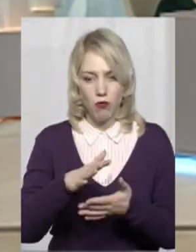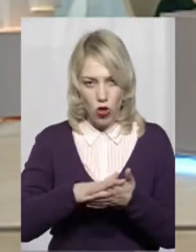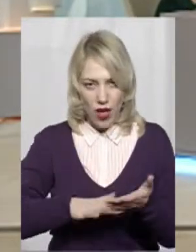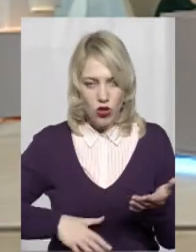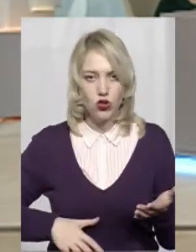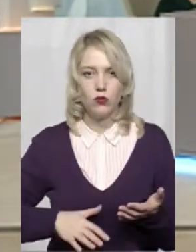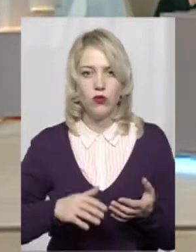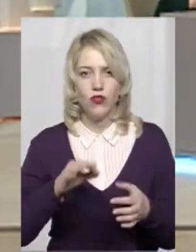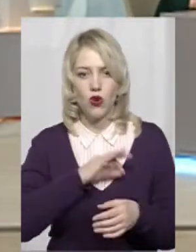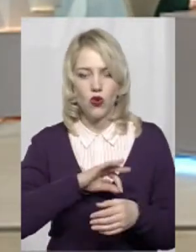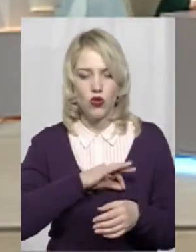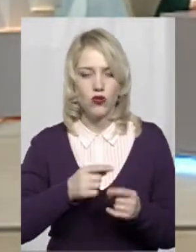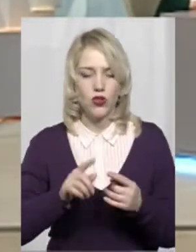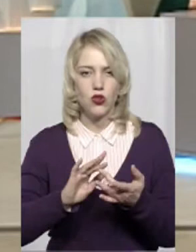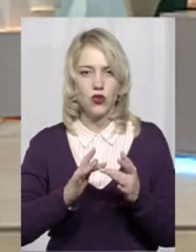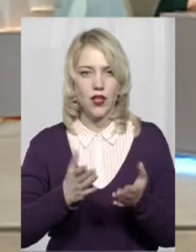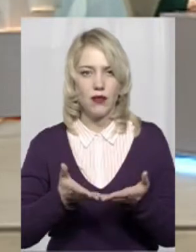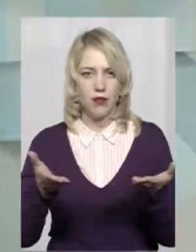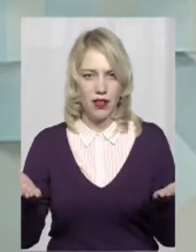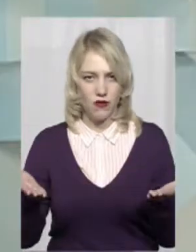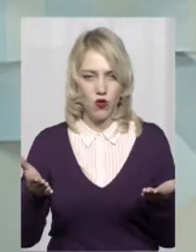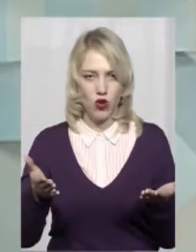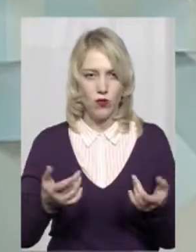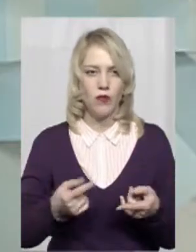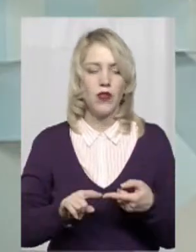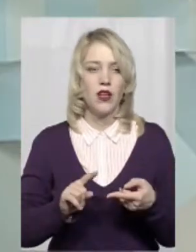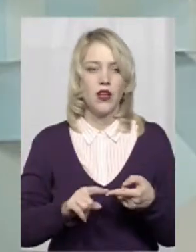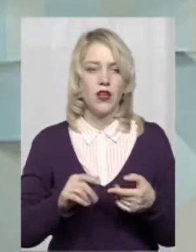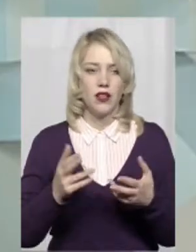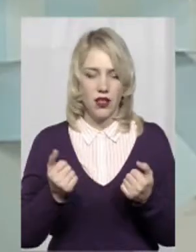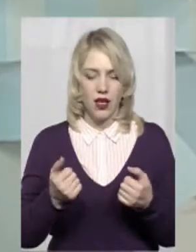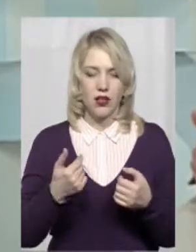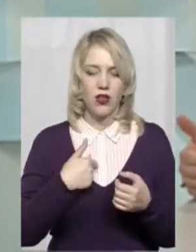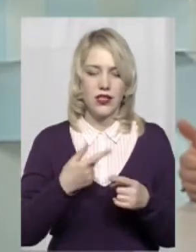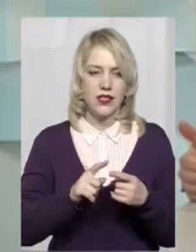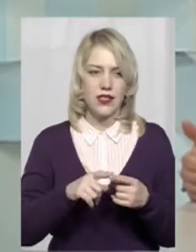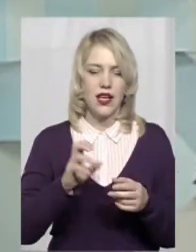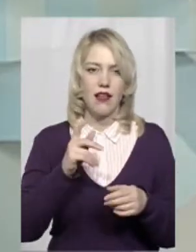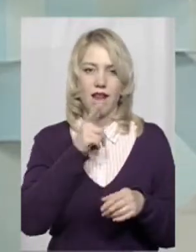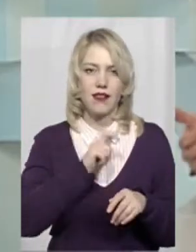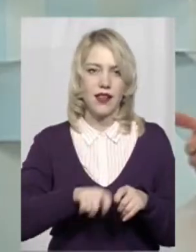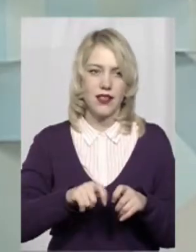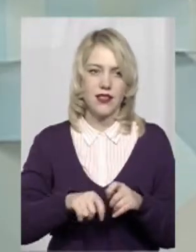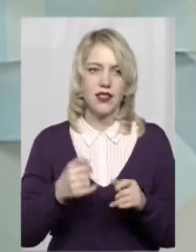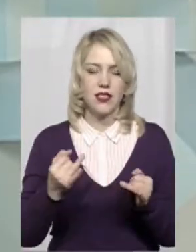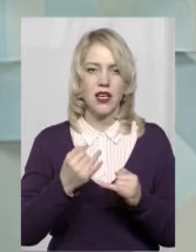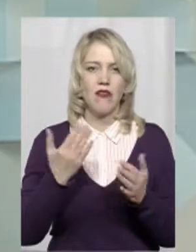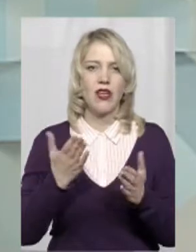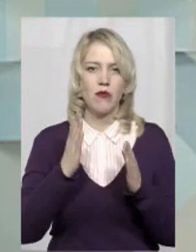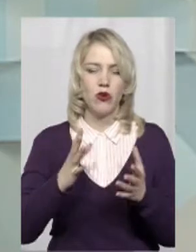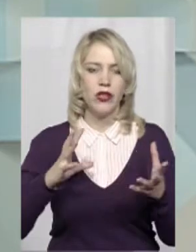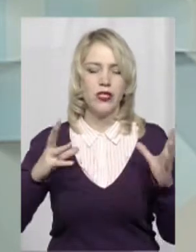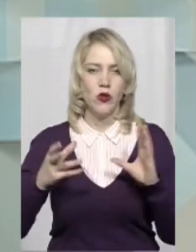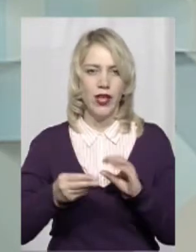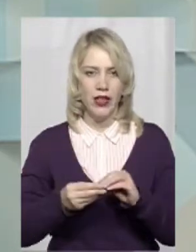увазі, вибори будуть парламентські до місцевих рад? Так, однозначно так. Так, ми просто, от зараз, це в нас такий теж своєрідний тест, нам цікаво, які будуть результати.